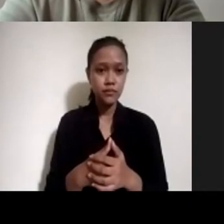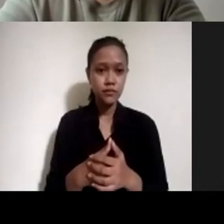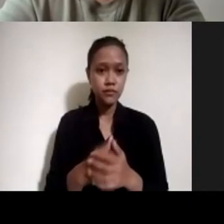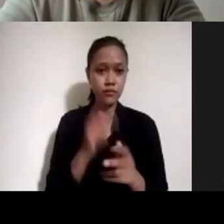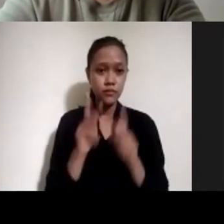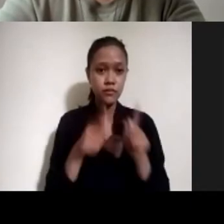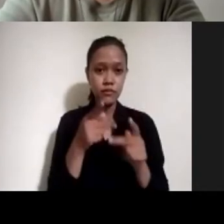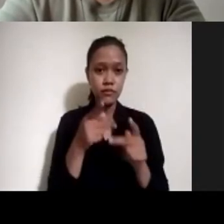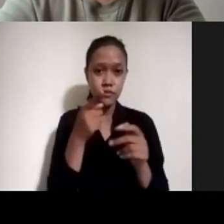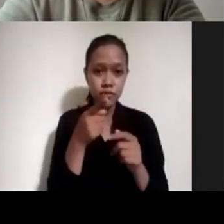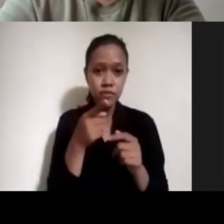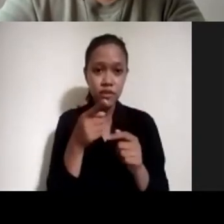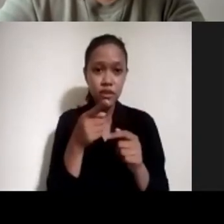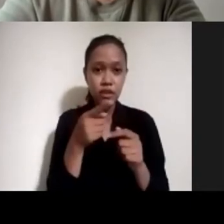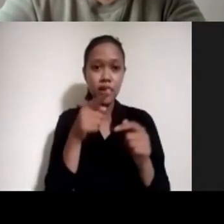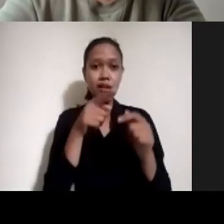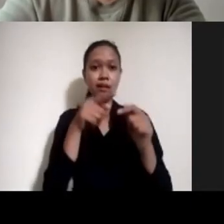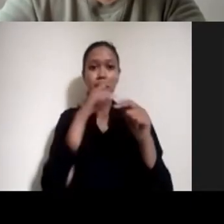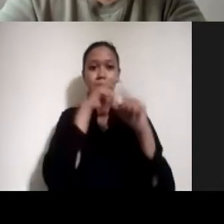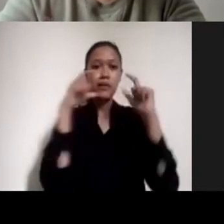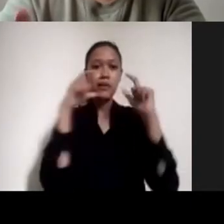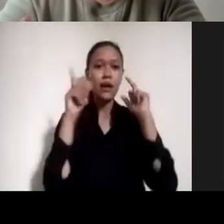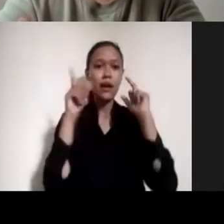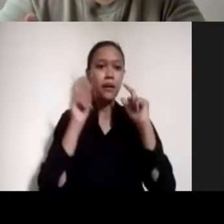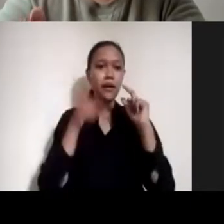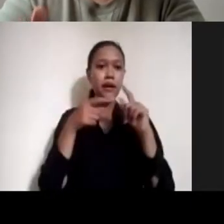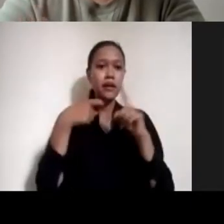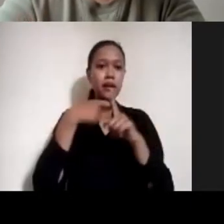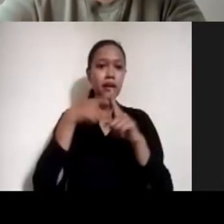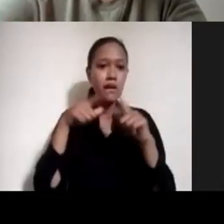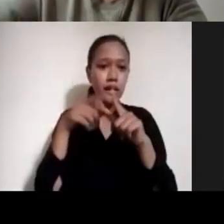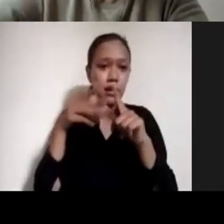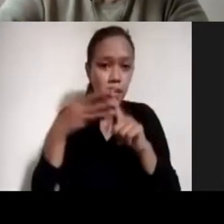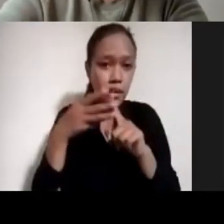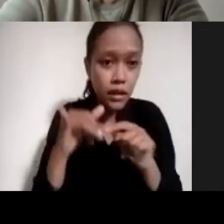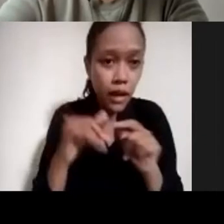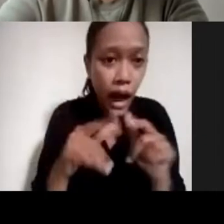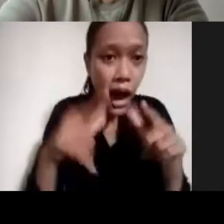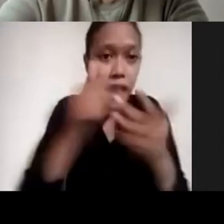dia enggak pakai masker, enggak apa-apa nih di admin area. Tapi ini waktu awal-awal ya.